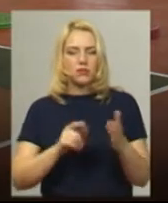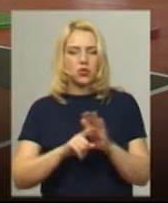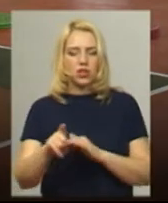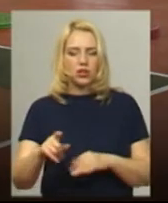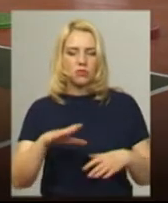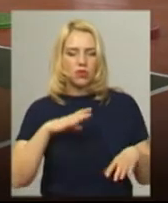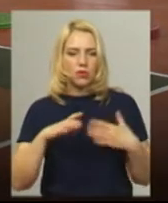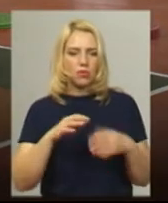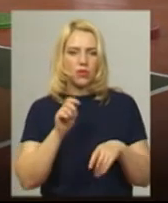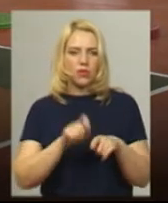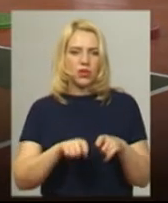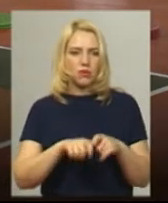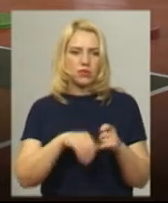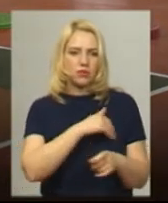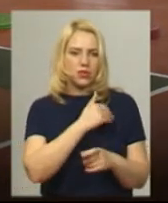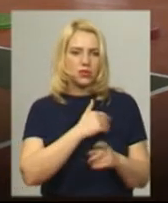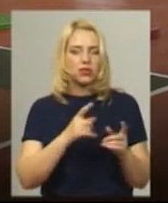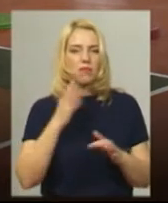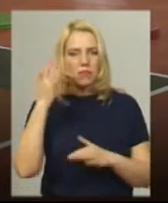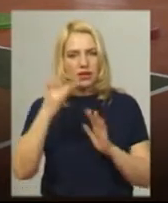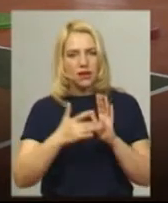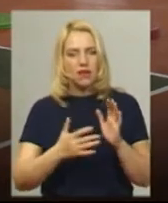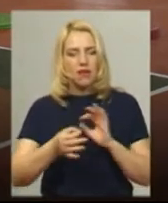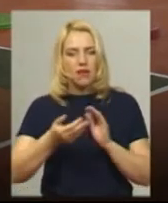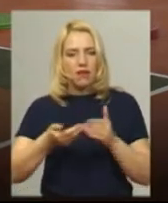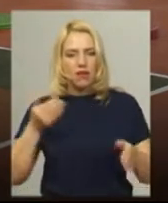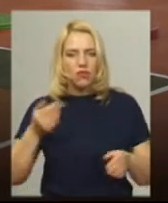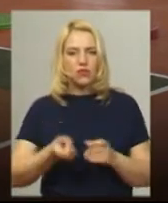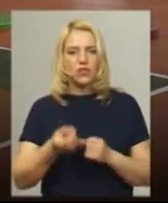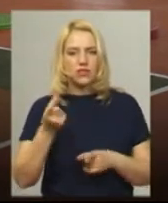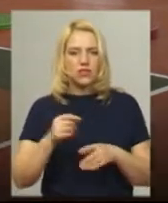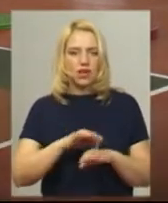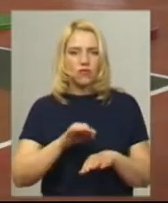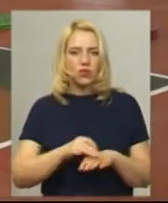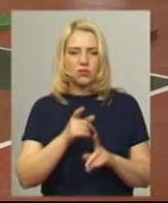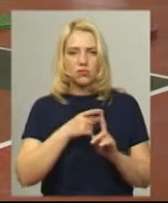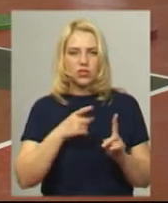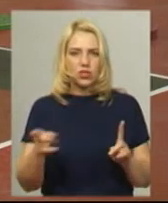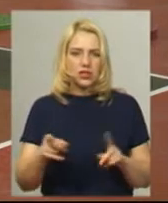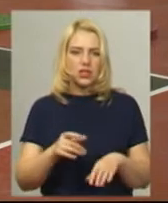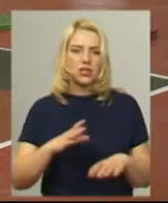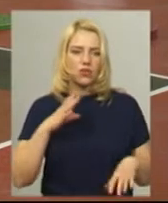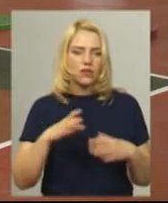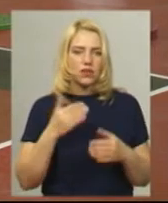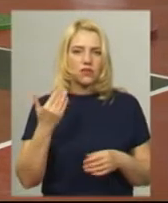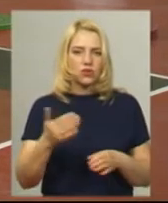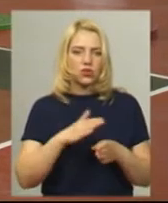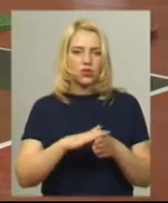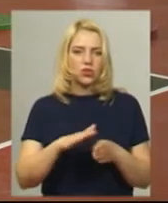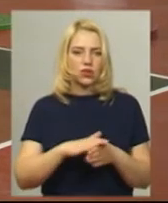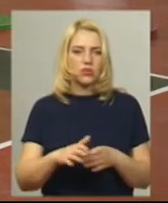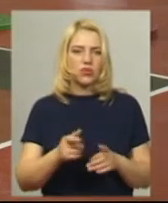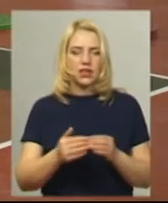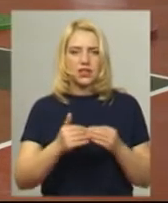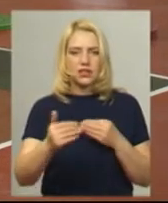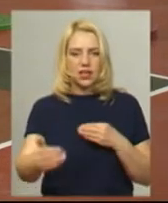температурний скрин з метою раннього виявлення захворювань. І під час тренування вони дотримуються дистанції, що